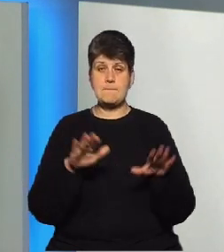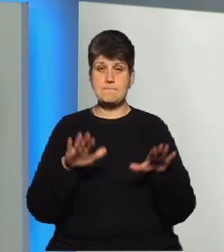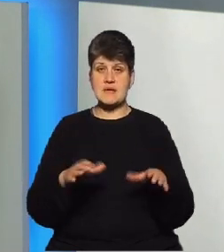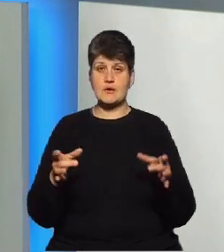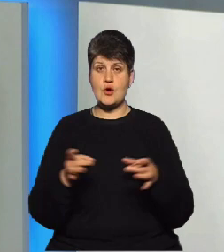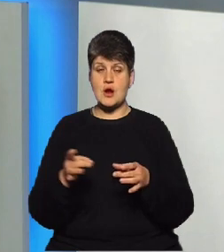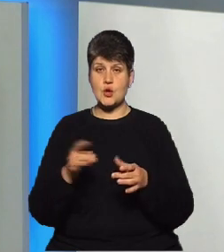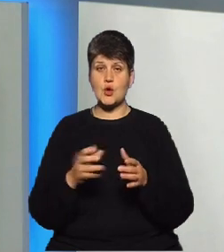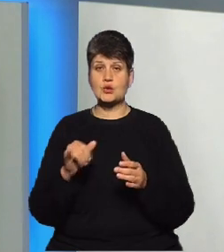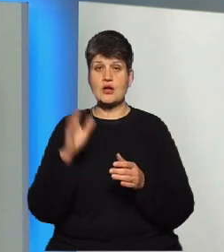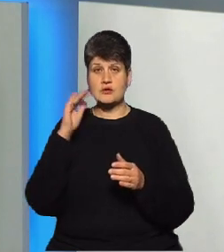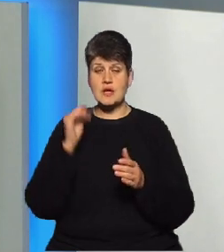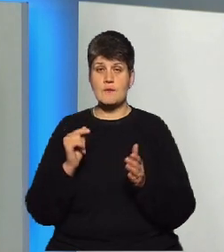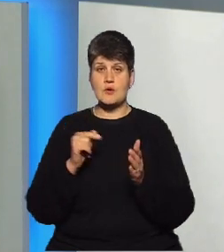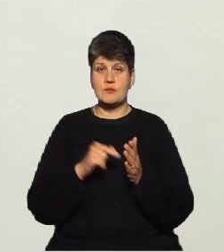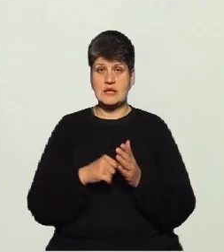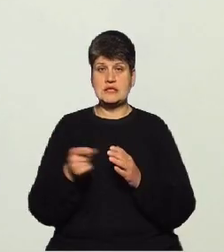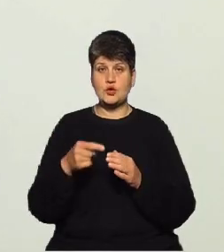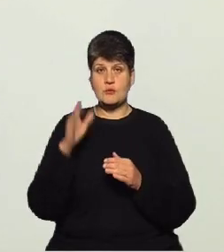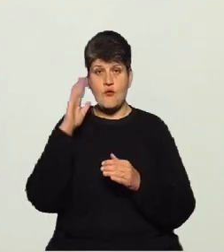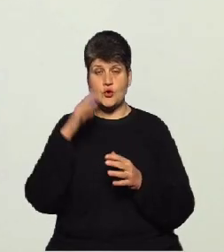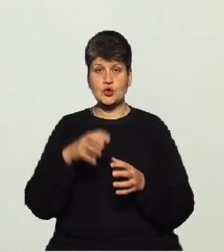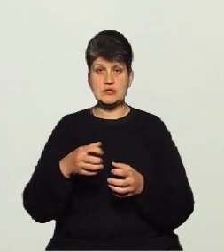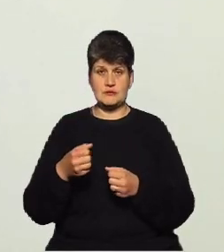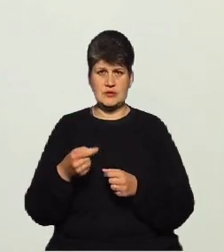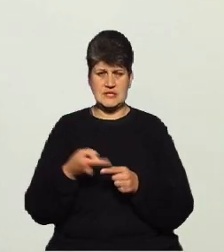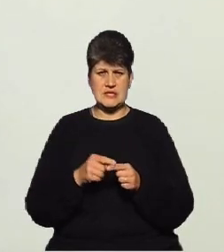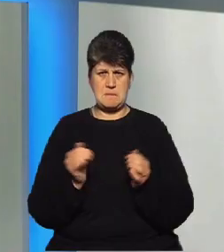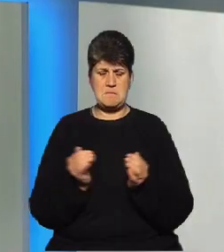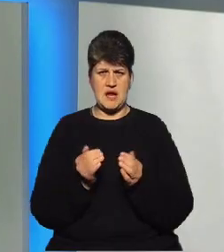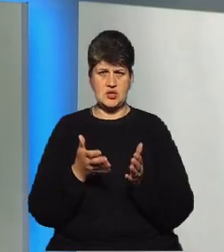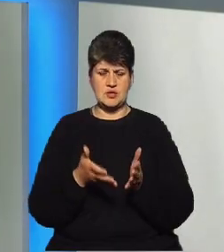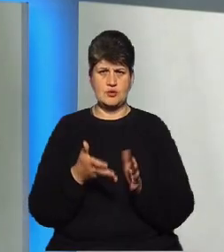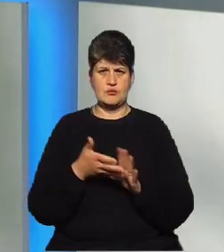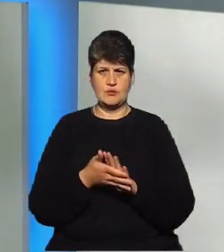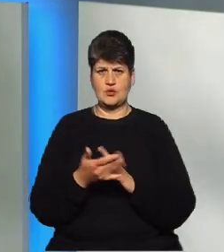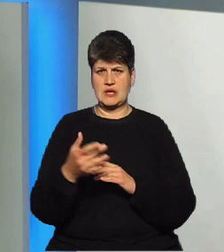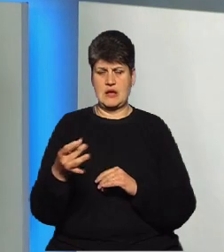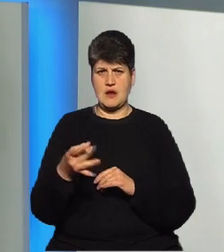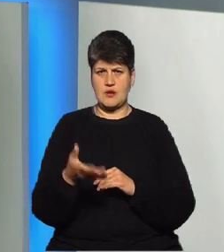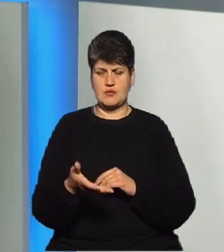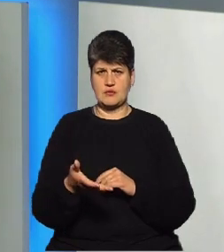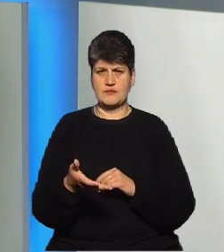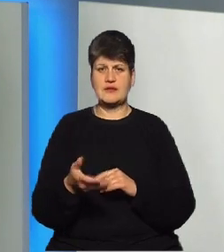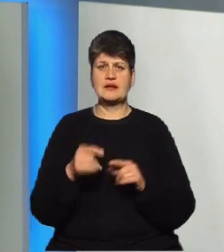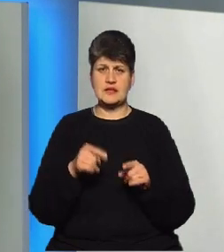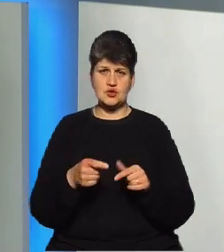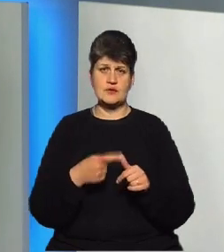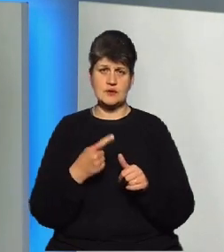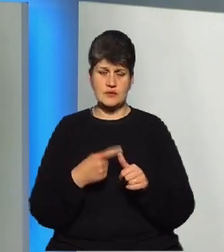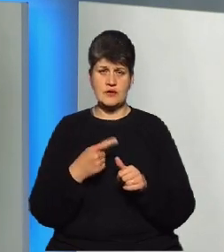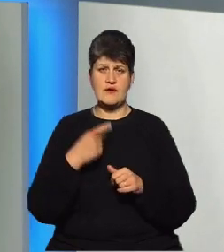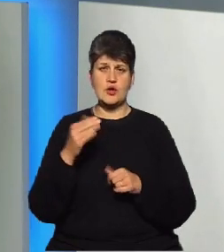потрапляє з Тернопільського водозабору. Я так розумію, що таких меншістю скільки стосується кількох районів. Ті, що ви називали, це Новий світ,